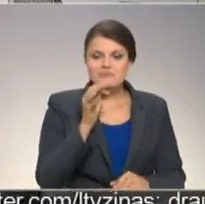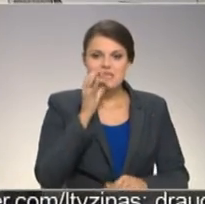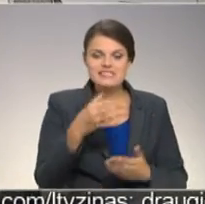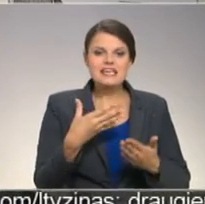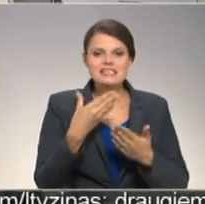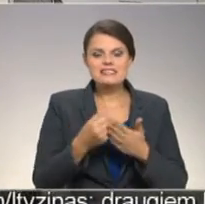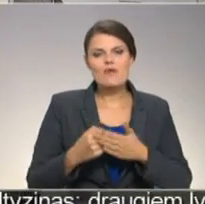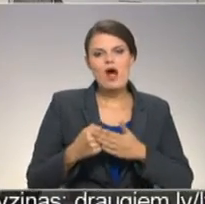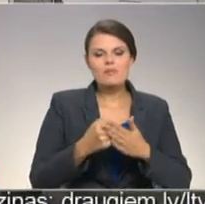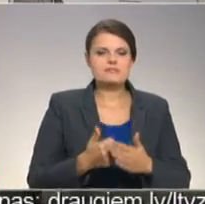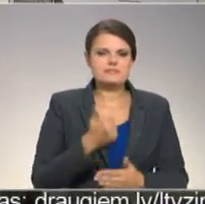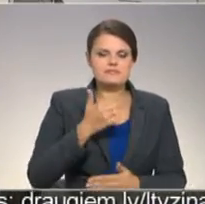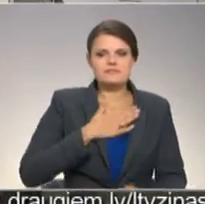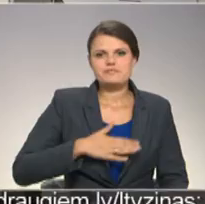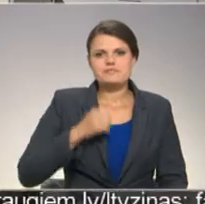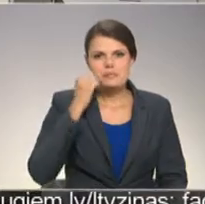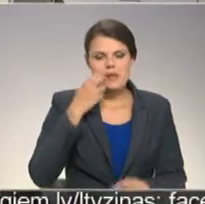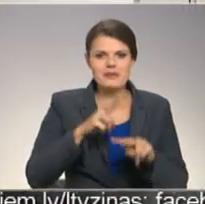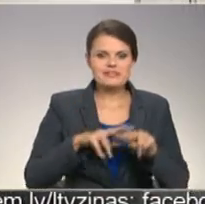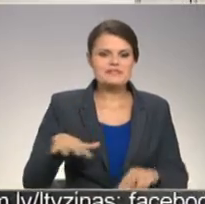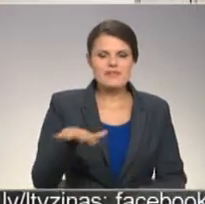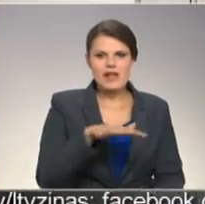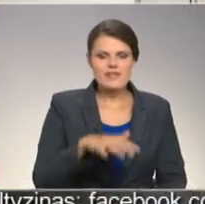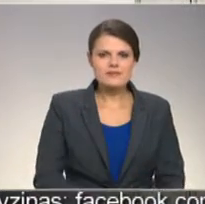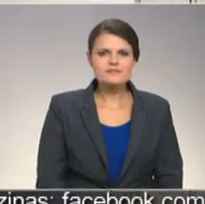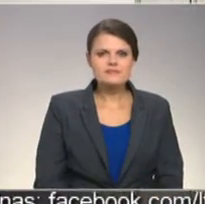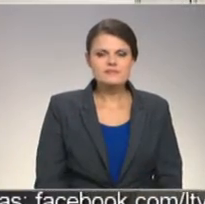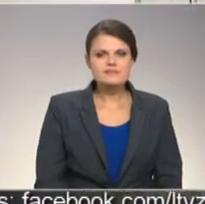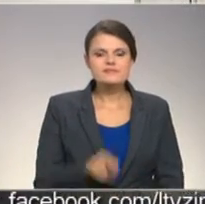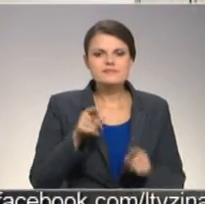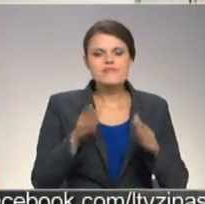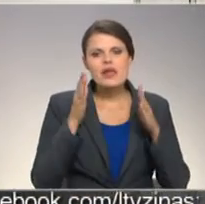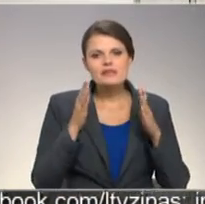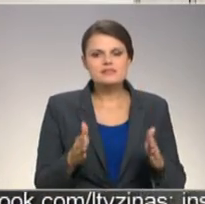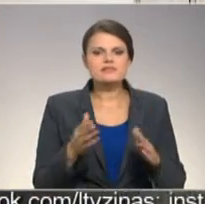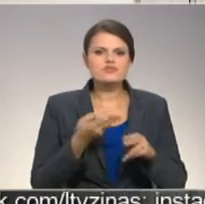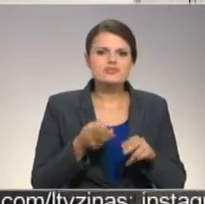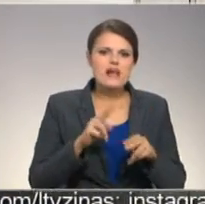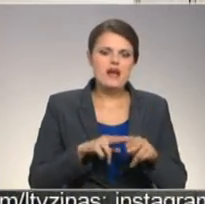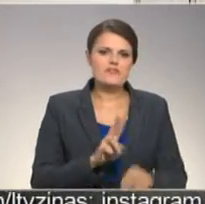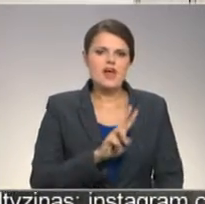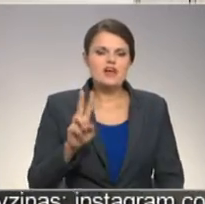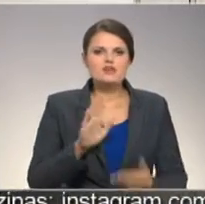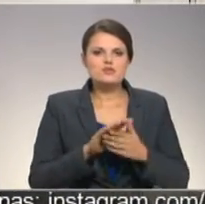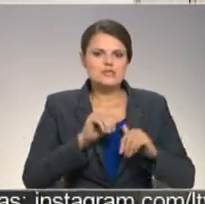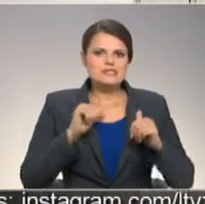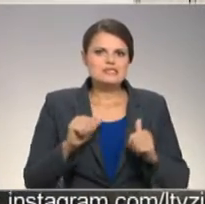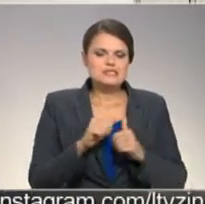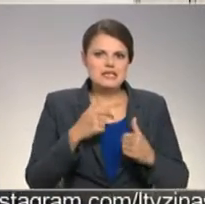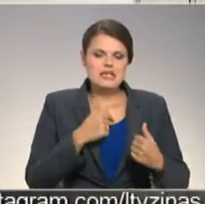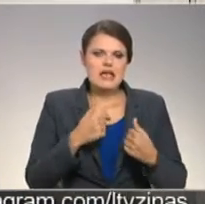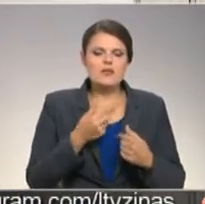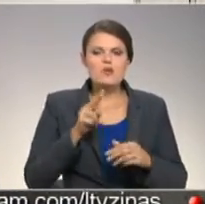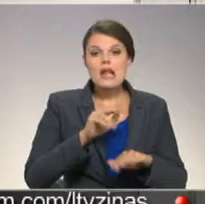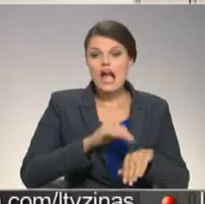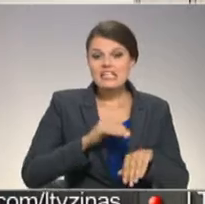izteikt atbalstu sev tīkamākajai piemiņas vietai. Manuprāt, tai jābūt tādai, kas uz sirdi iedarbojās un